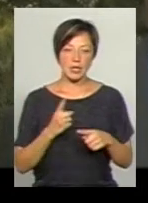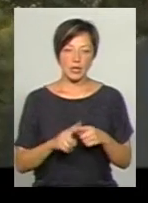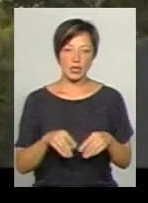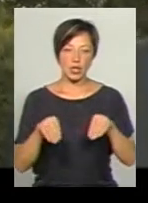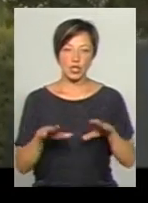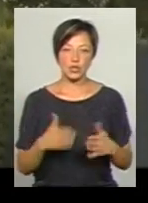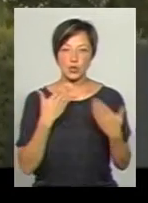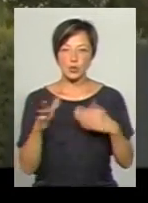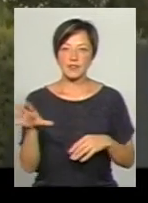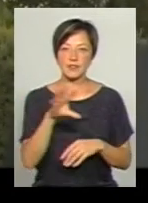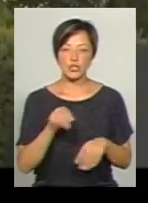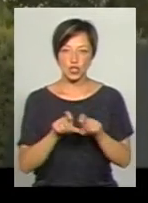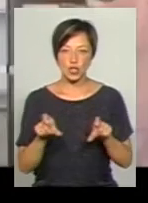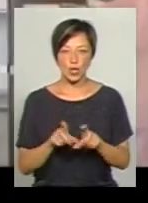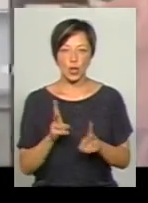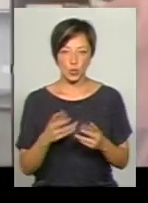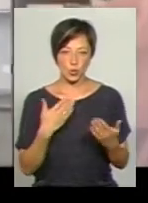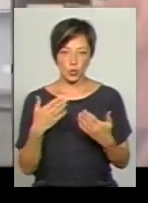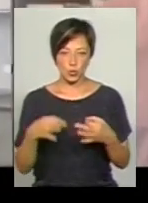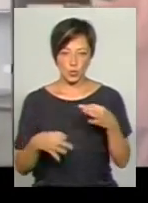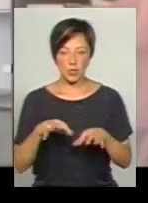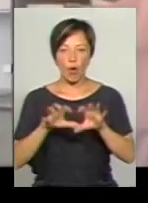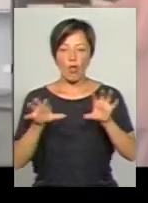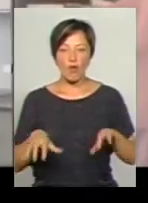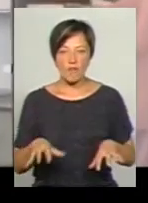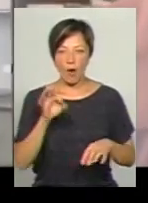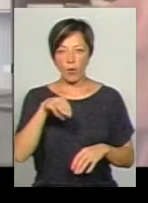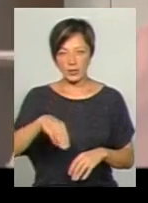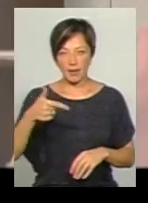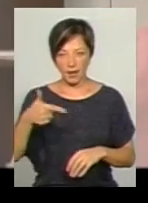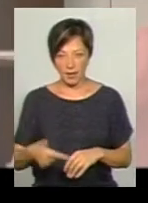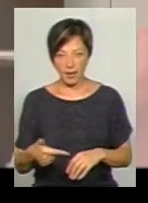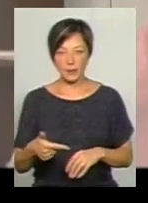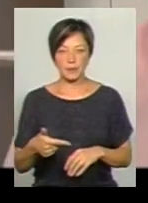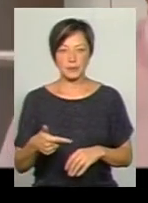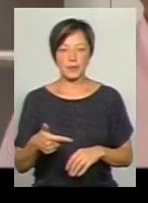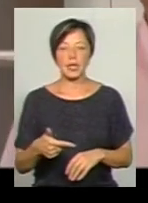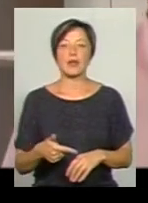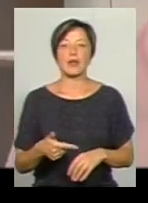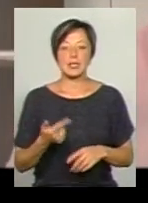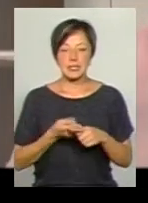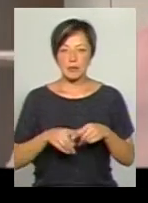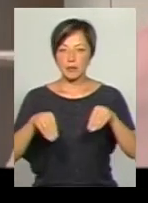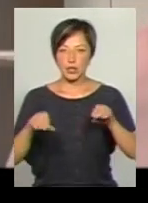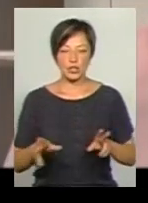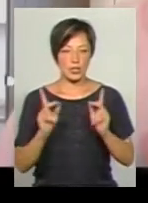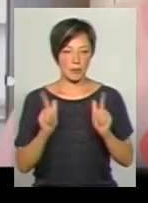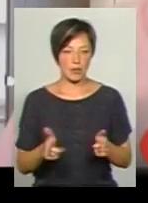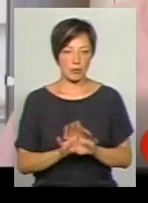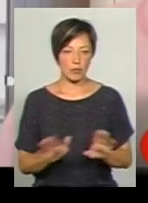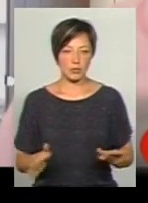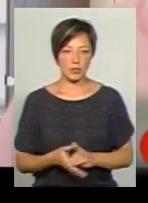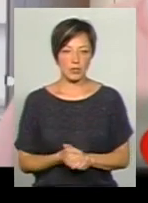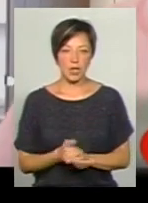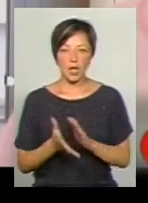стосується всіх шкіл, хто судиться. Голова Лісогринівецької об'єднаної тергромади Віталій Гралюк з даним рішенням не погоджується. З